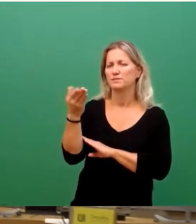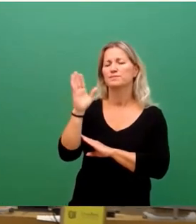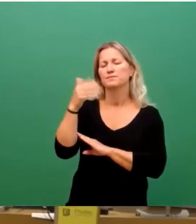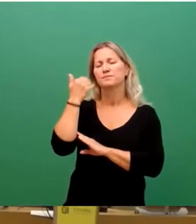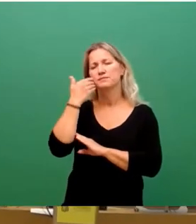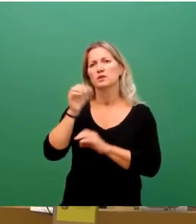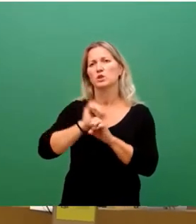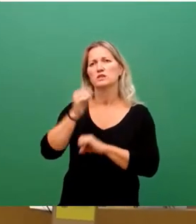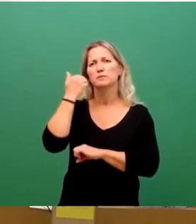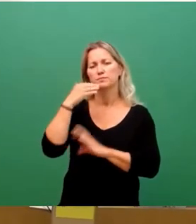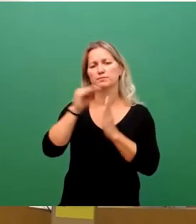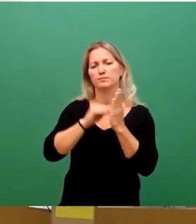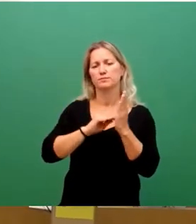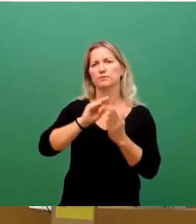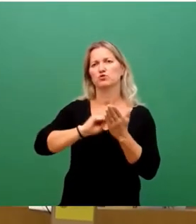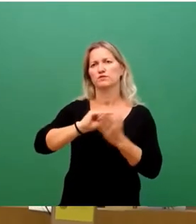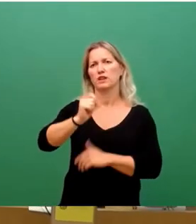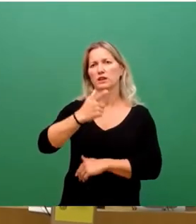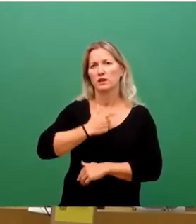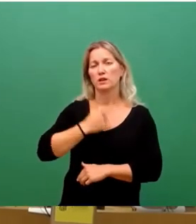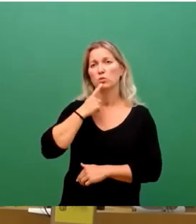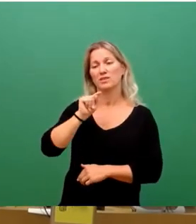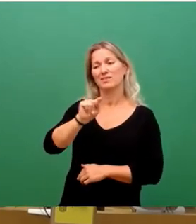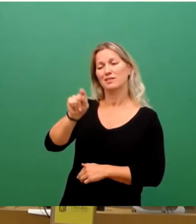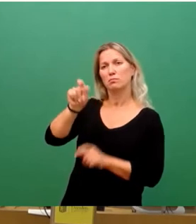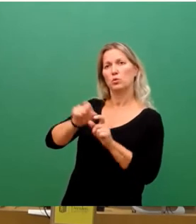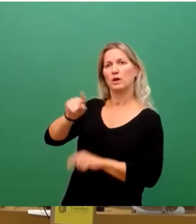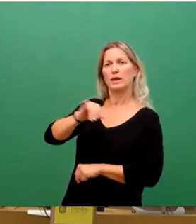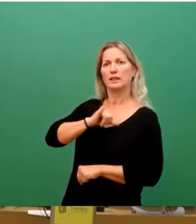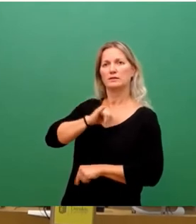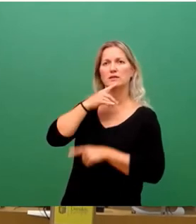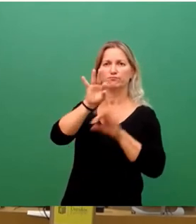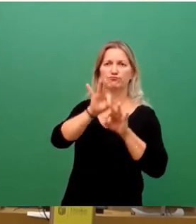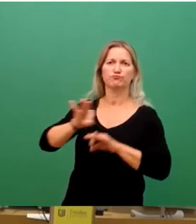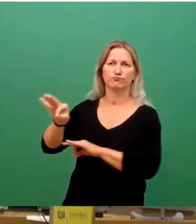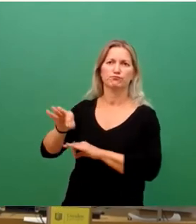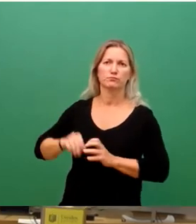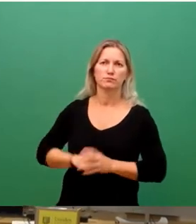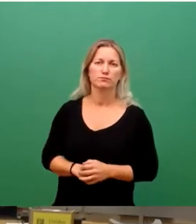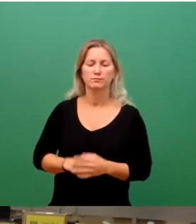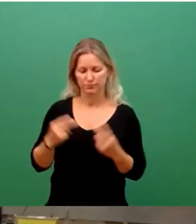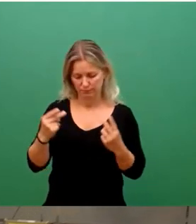entgegen und würde die dann an die interessierten Bürger weiterleiten. Das kann ich Ihnen zu sagen.